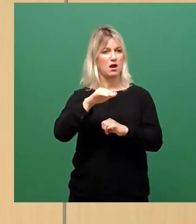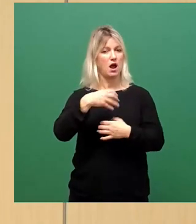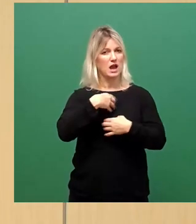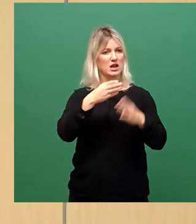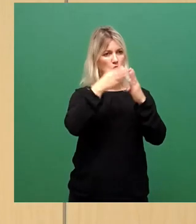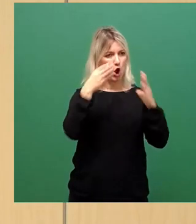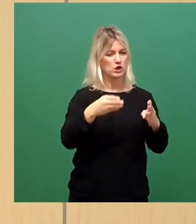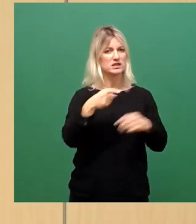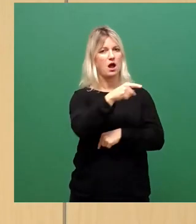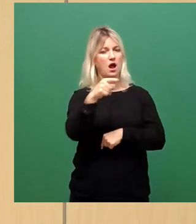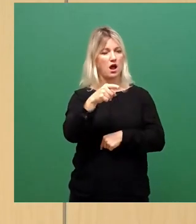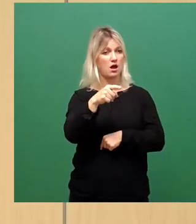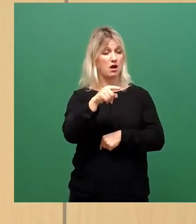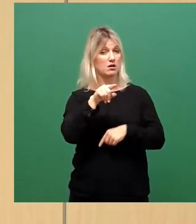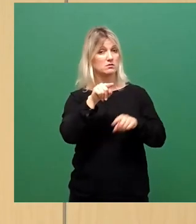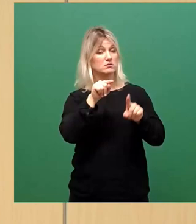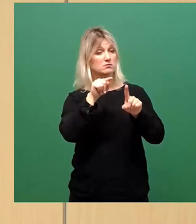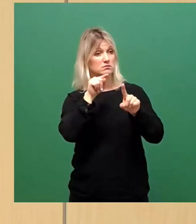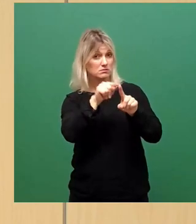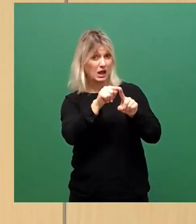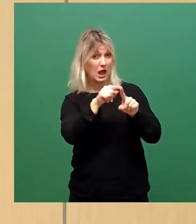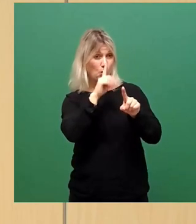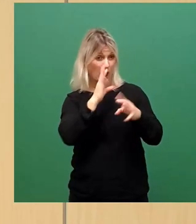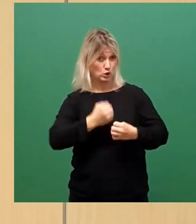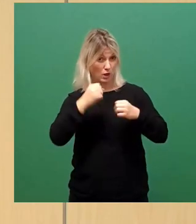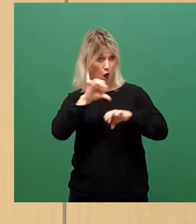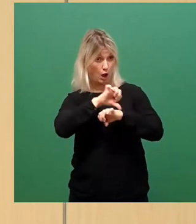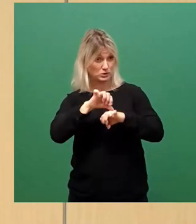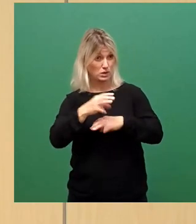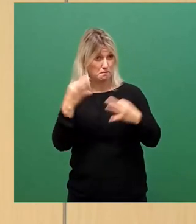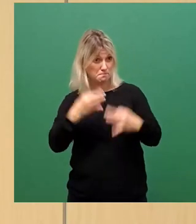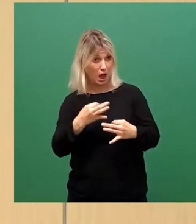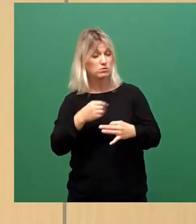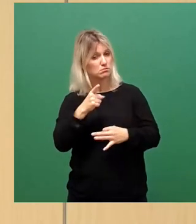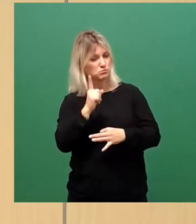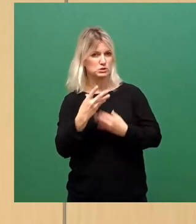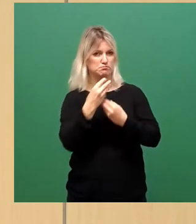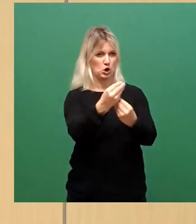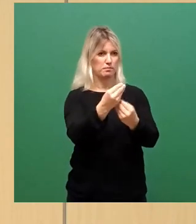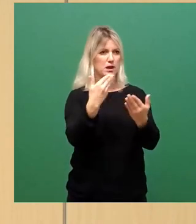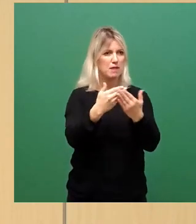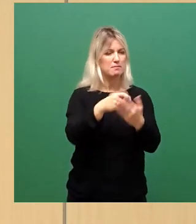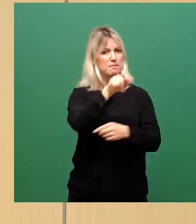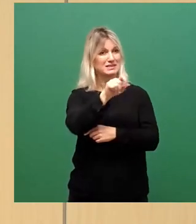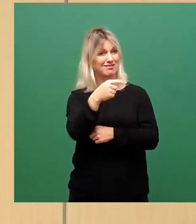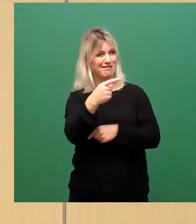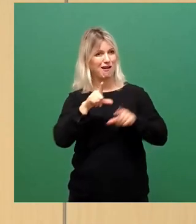Schwerstoperationen brauchen, dass die sie auch bekommen. Krebspatienten können jetzt nicht mehr